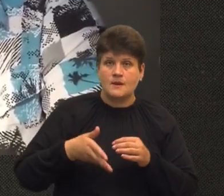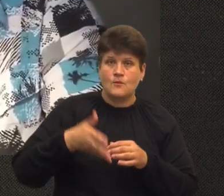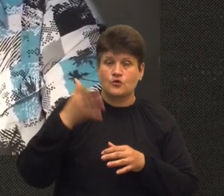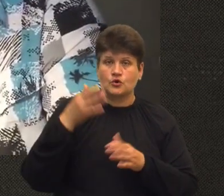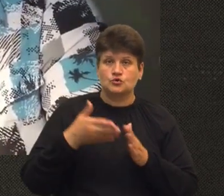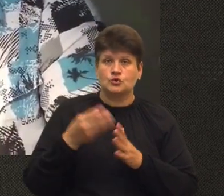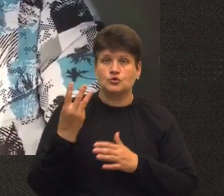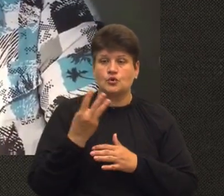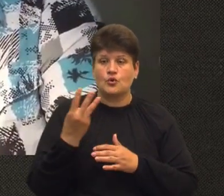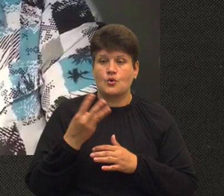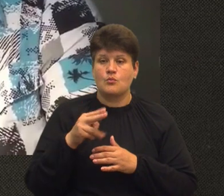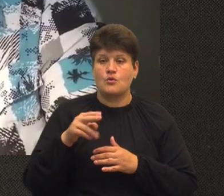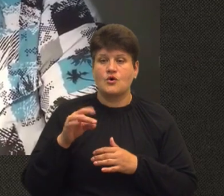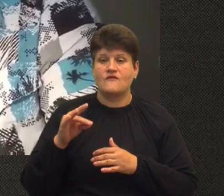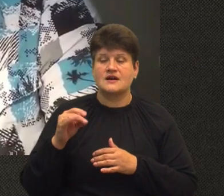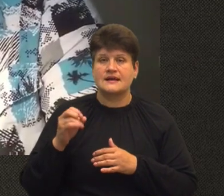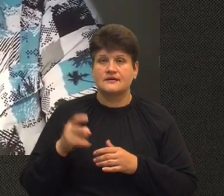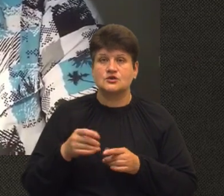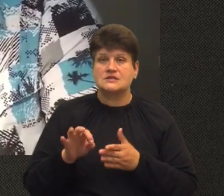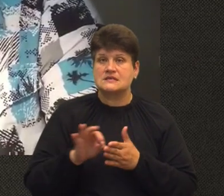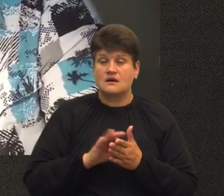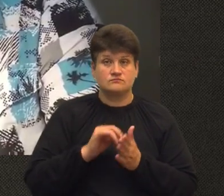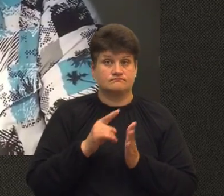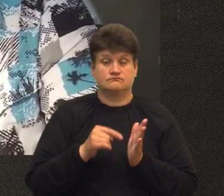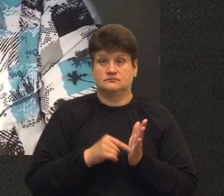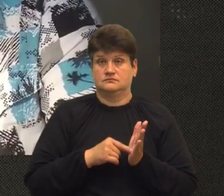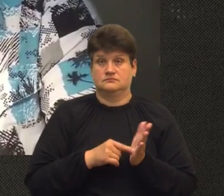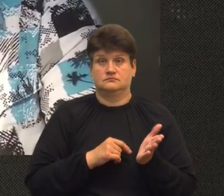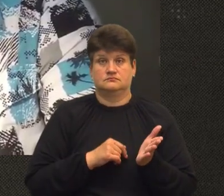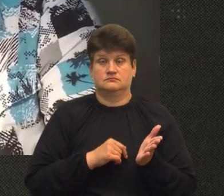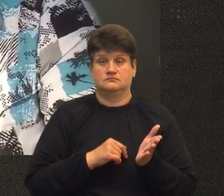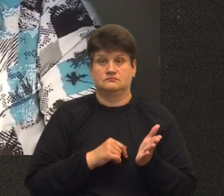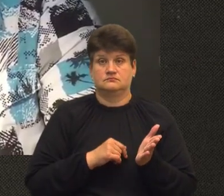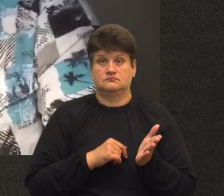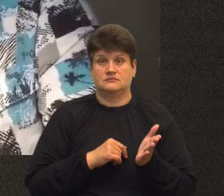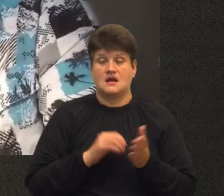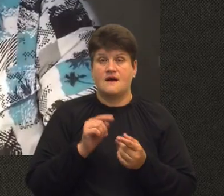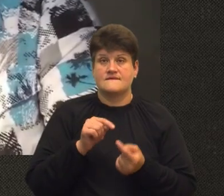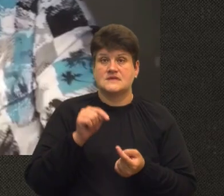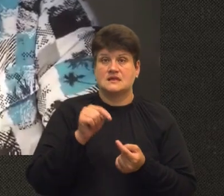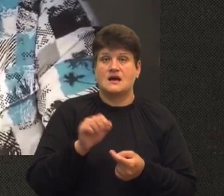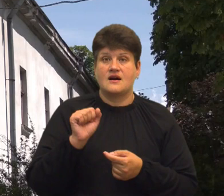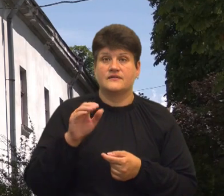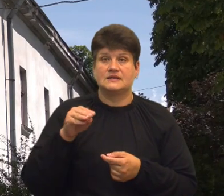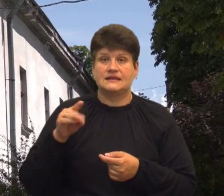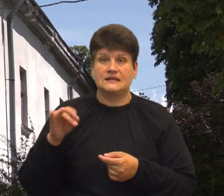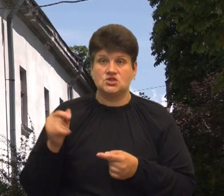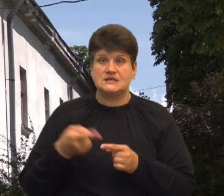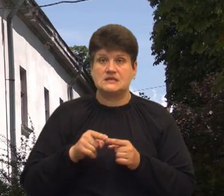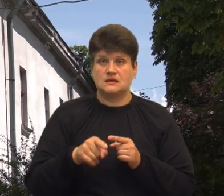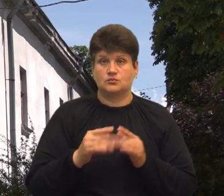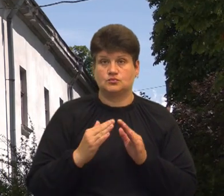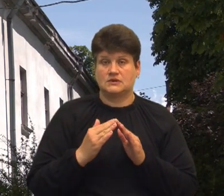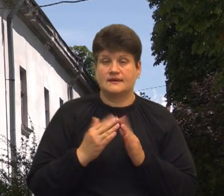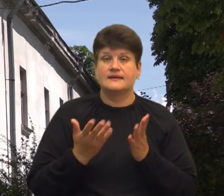поверхів, що одразу ставить під сумнів автентичність цієї будівлі Який